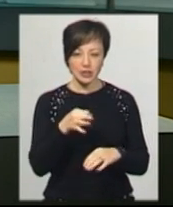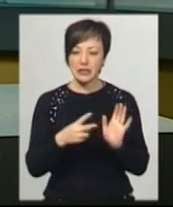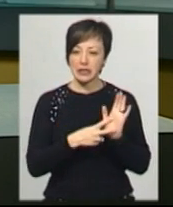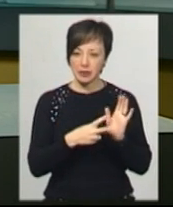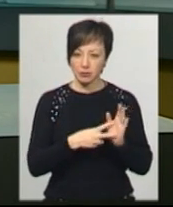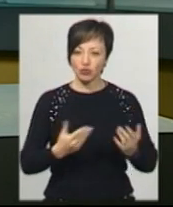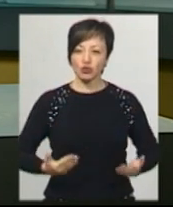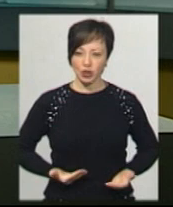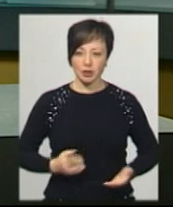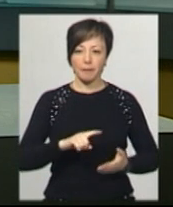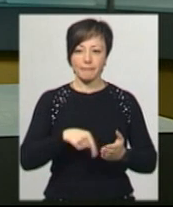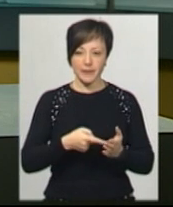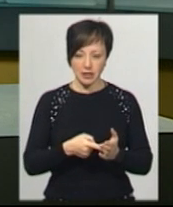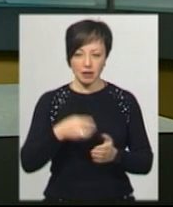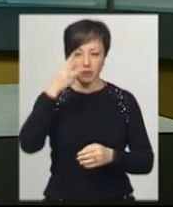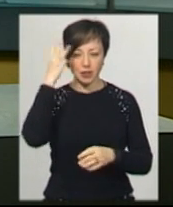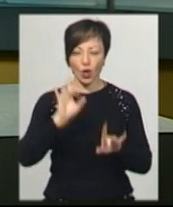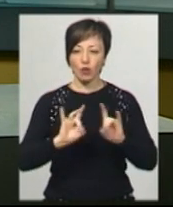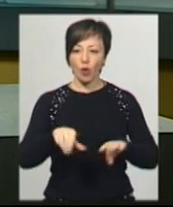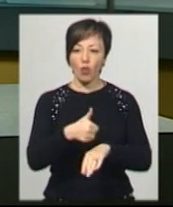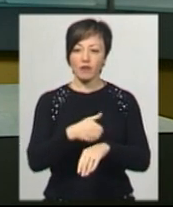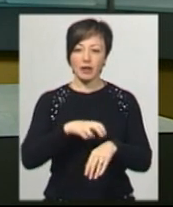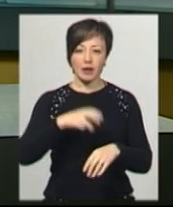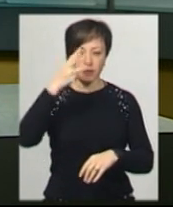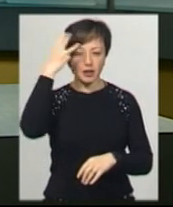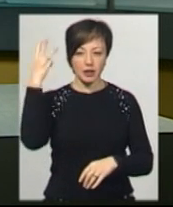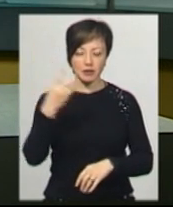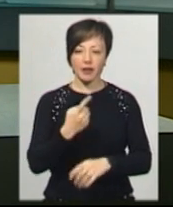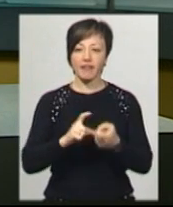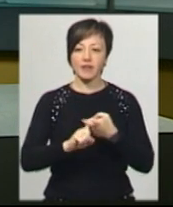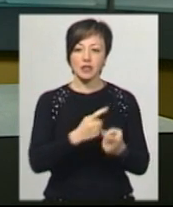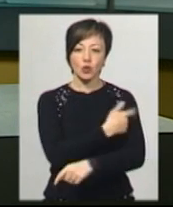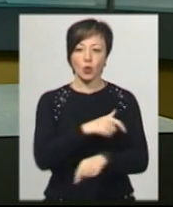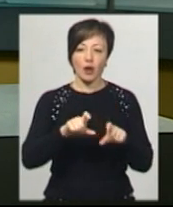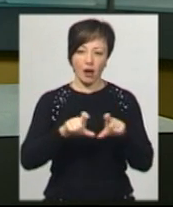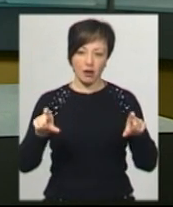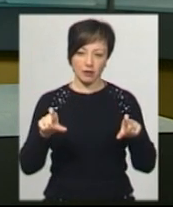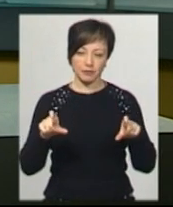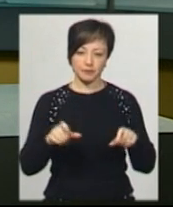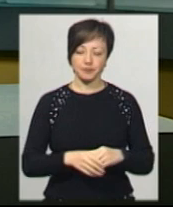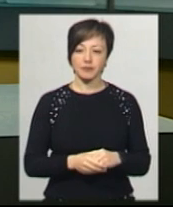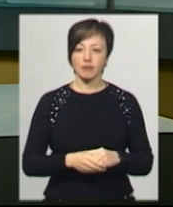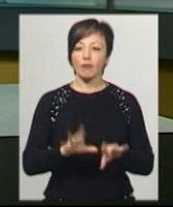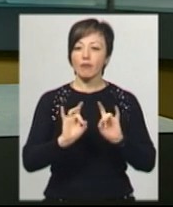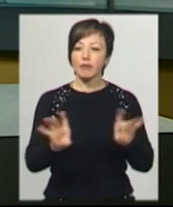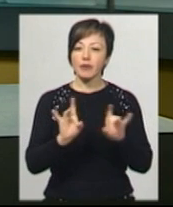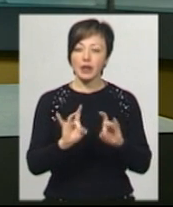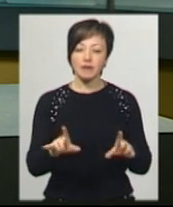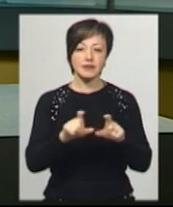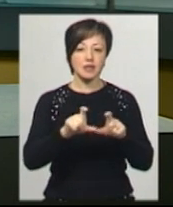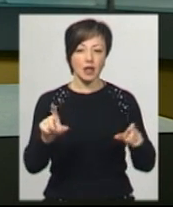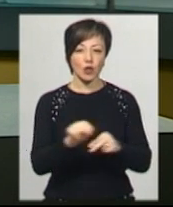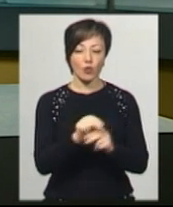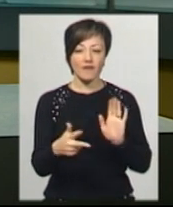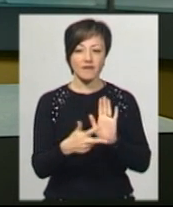жителі обласного центру. Про це розповіла головна лікарка Хмельницької міської інфекційної лікарні Оксана Підубна. За її словами, в медзакладі